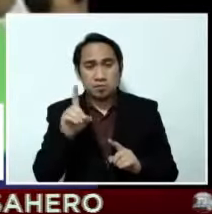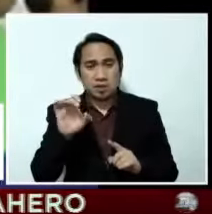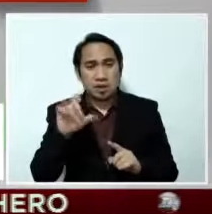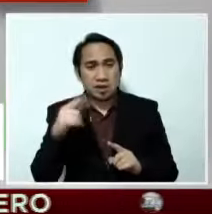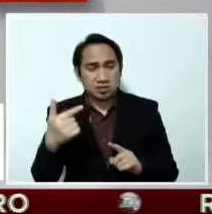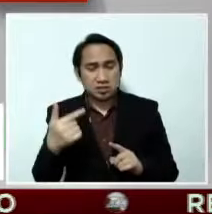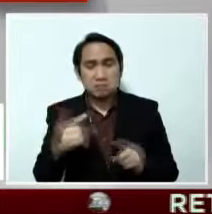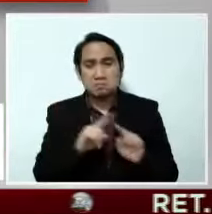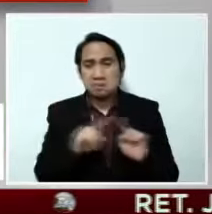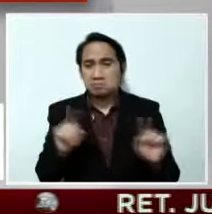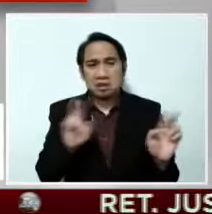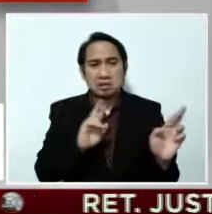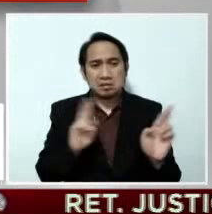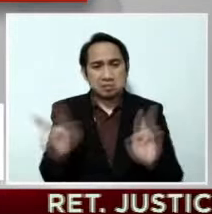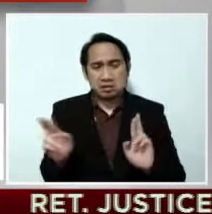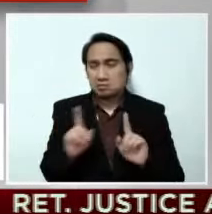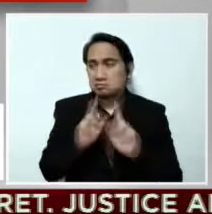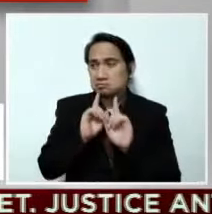sagutin ito.